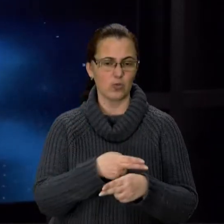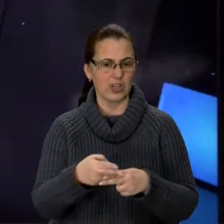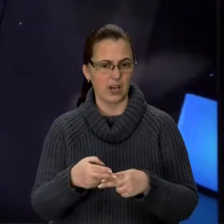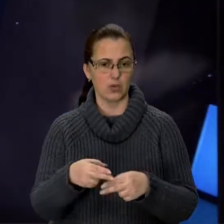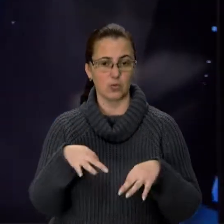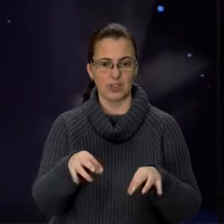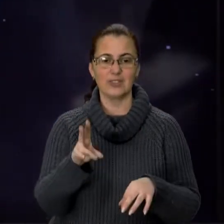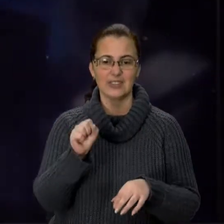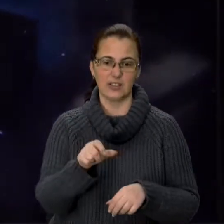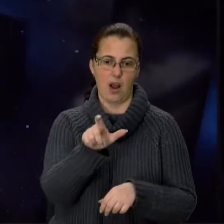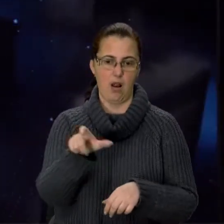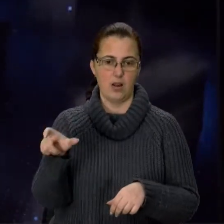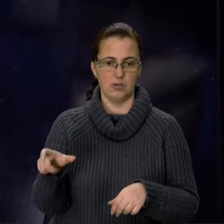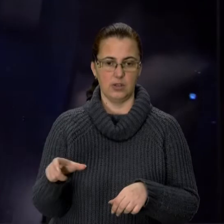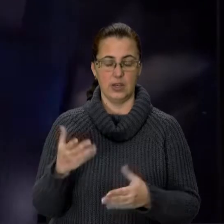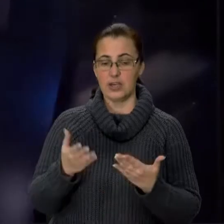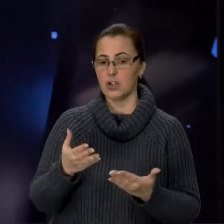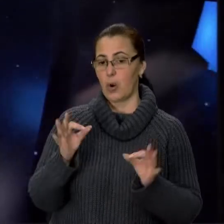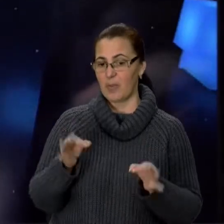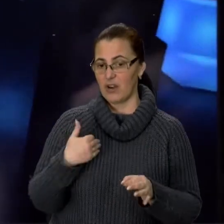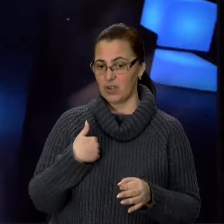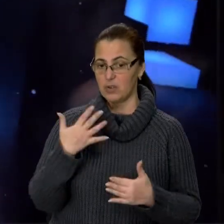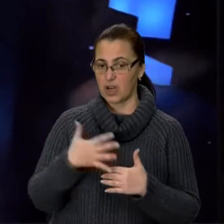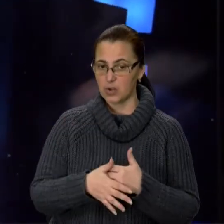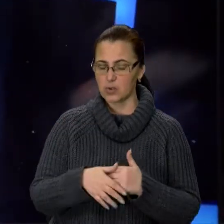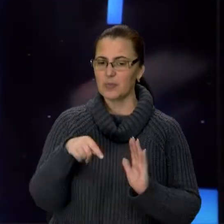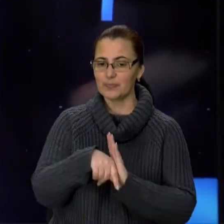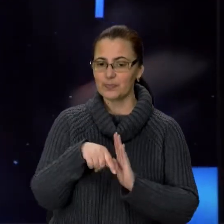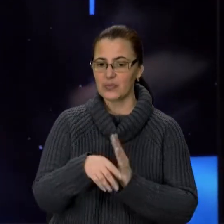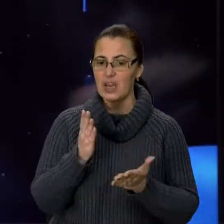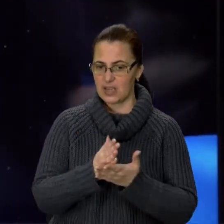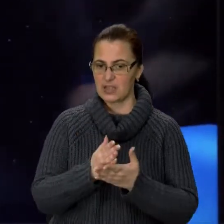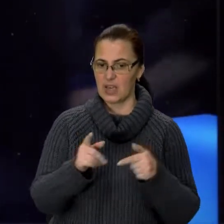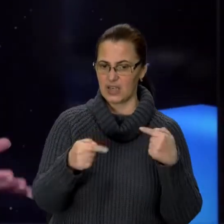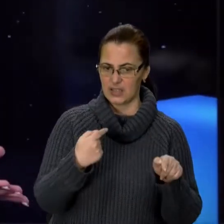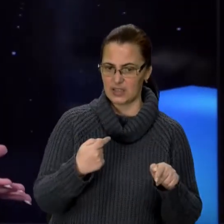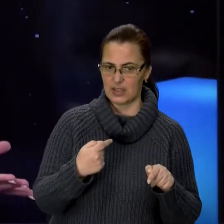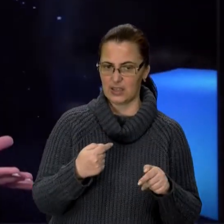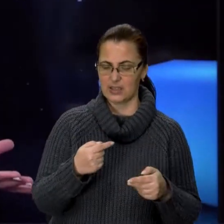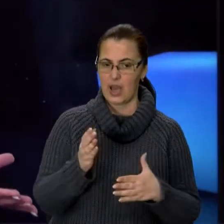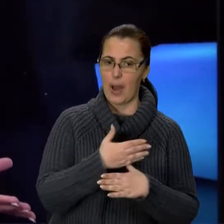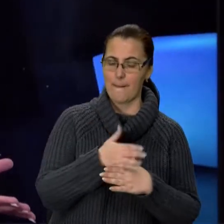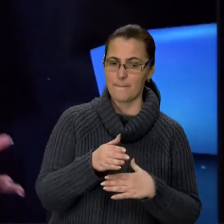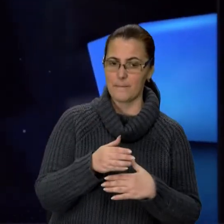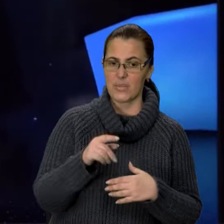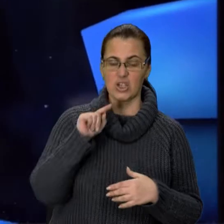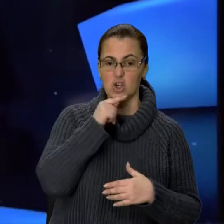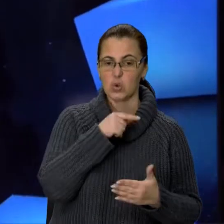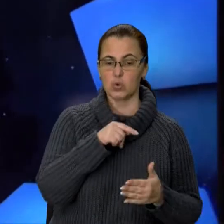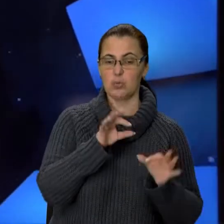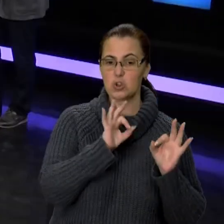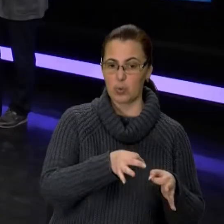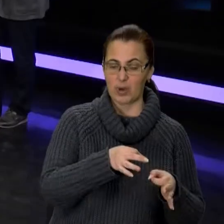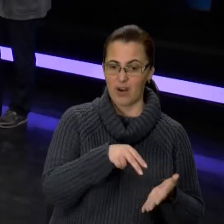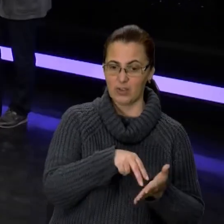пасажира. Якщо правильно розумію я, йдеться про те, що є різниця між оцим економічно обґрунтованим тарифом і сумою,